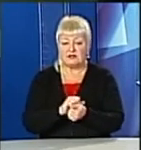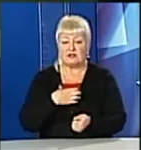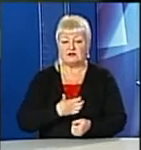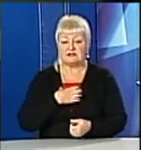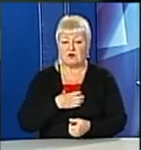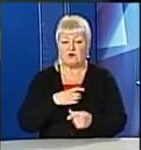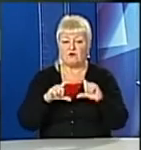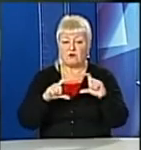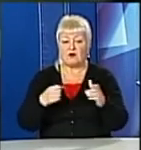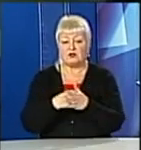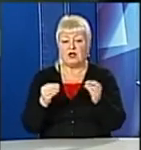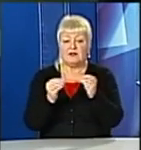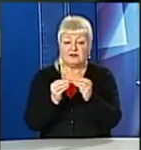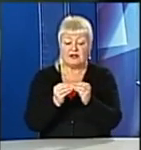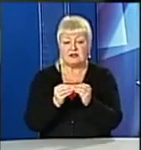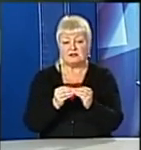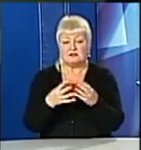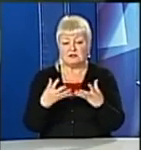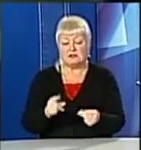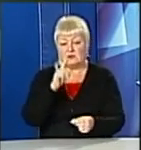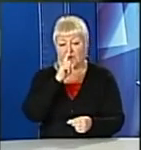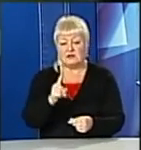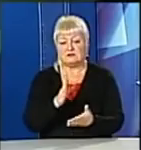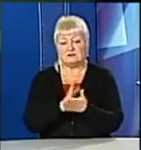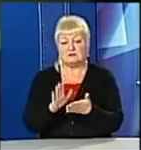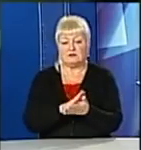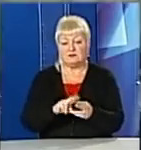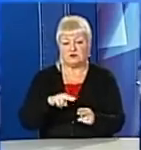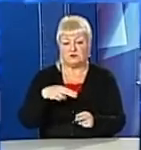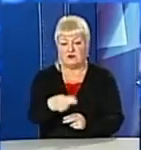до 10 днів, до місяця часу відбувається відшкодування.